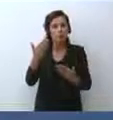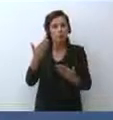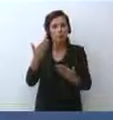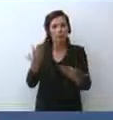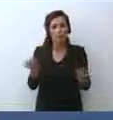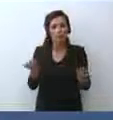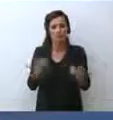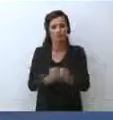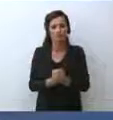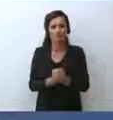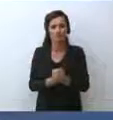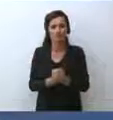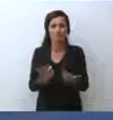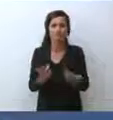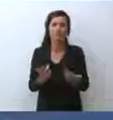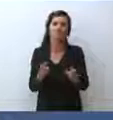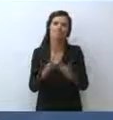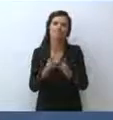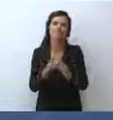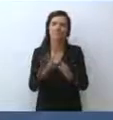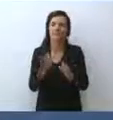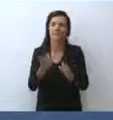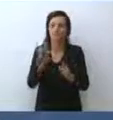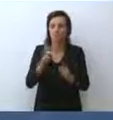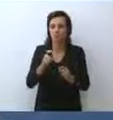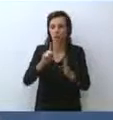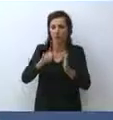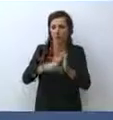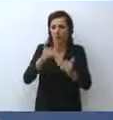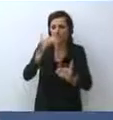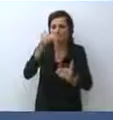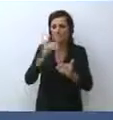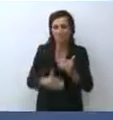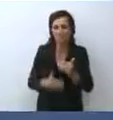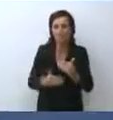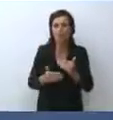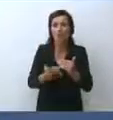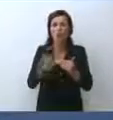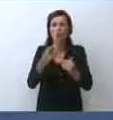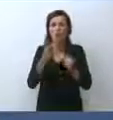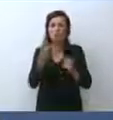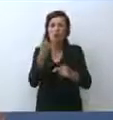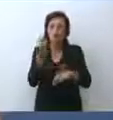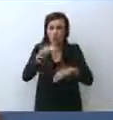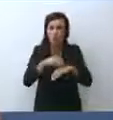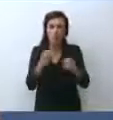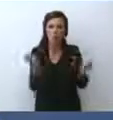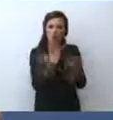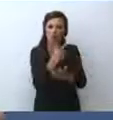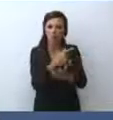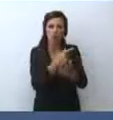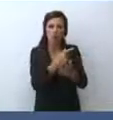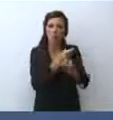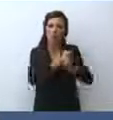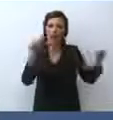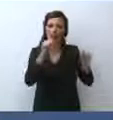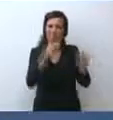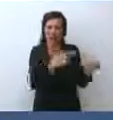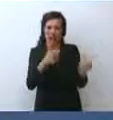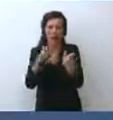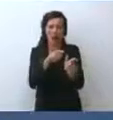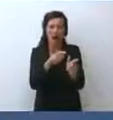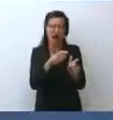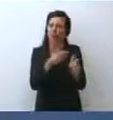in parte il termine era molto ravvicinato, ma soprattutto dopo l'attentato è diventato veramente difficile